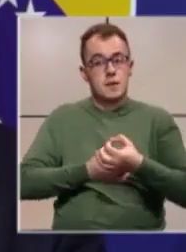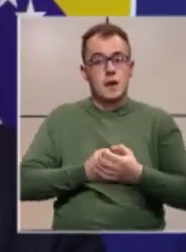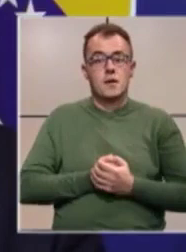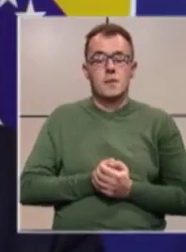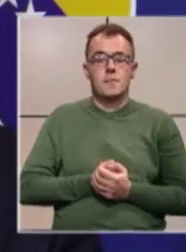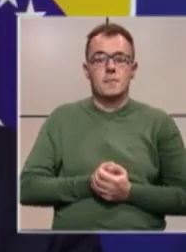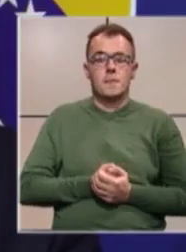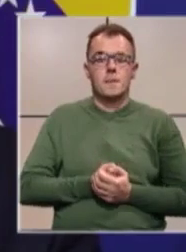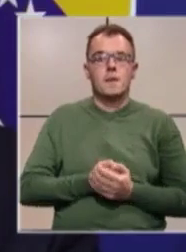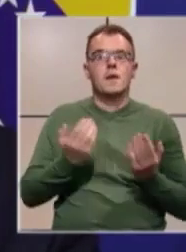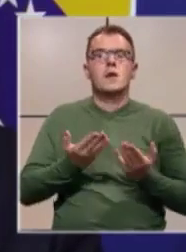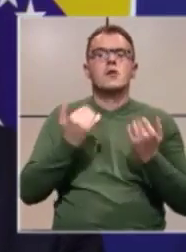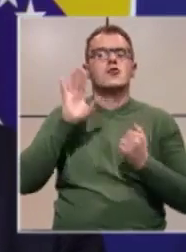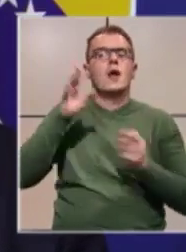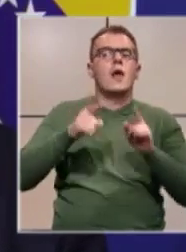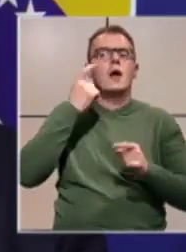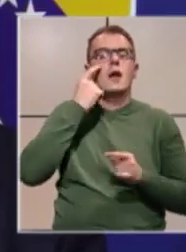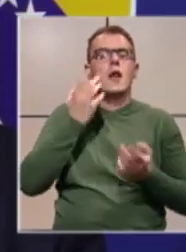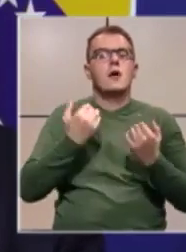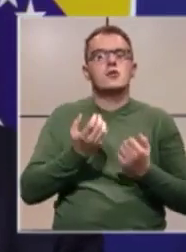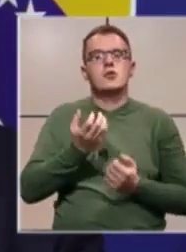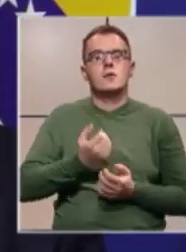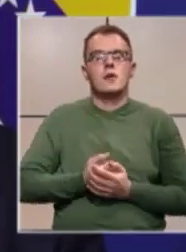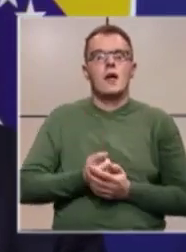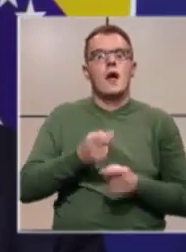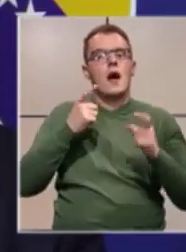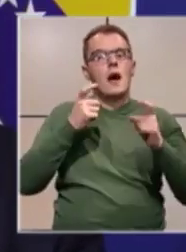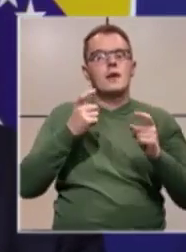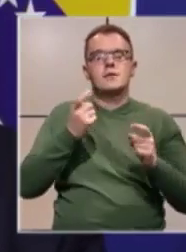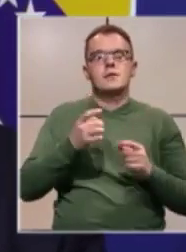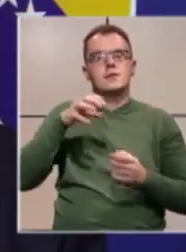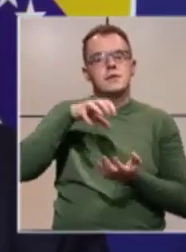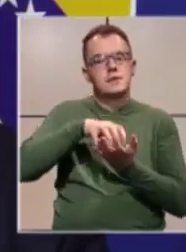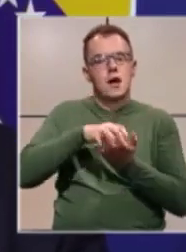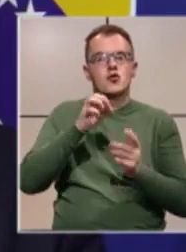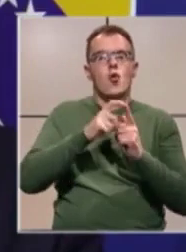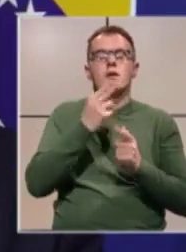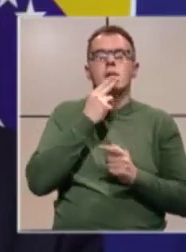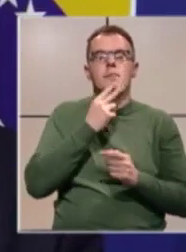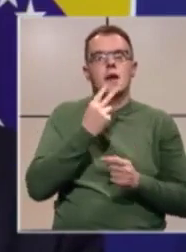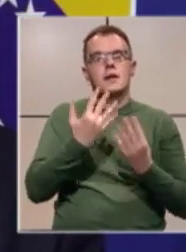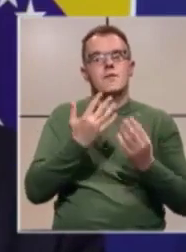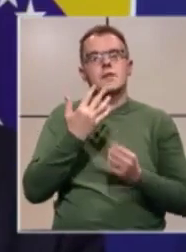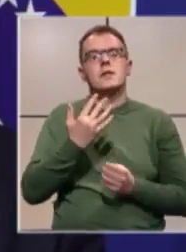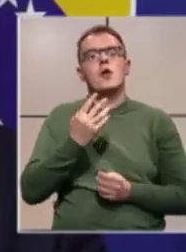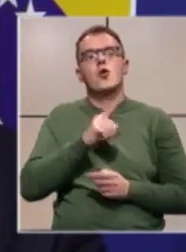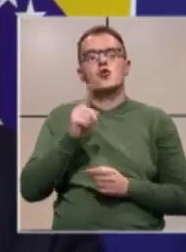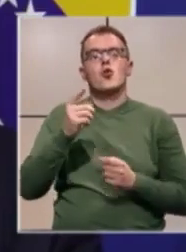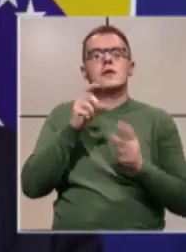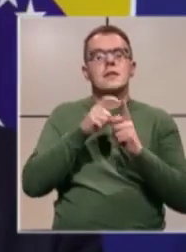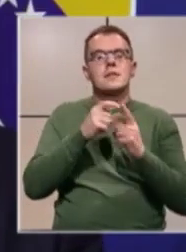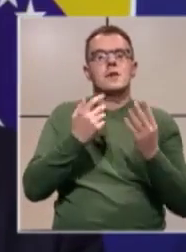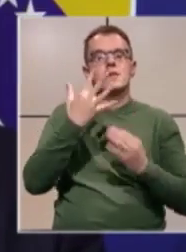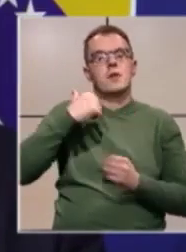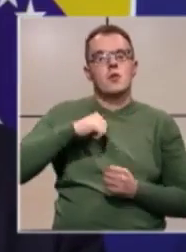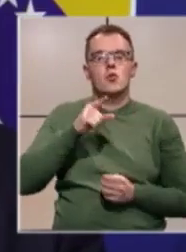će na neki način plati ratni staž, znači to je od aprila 1992. do decembra 1995. godine, to je najviše